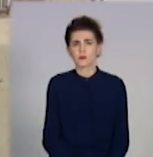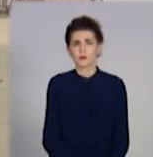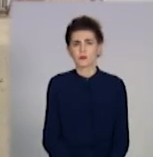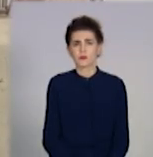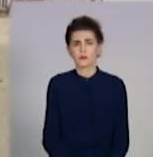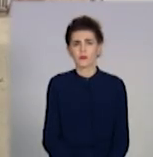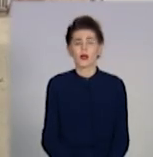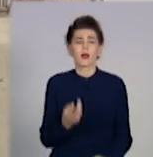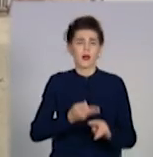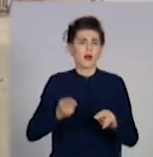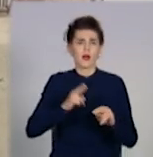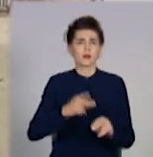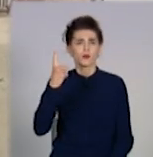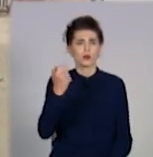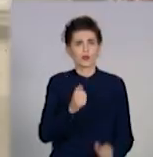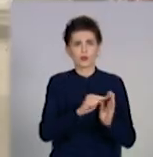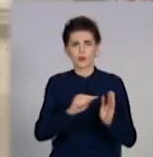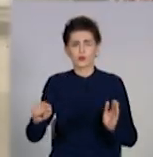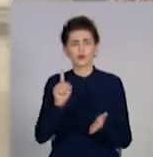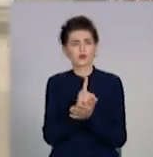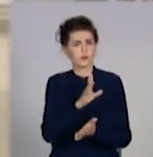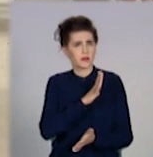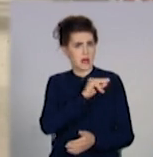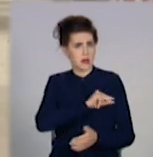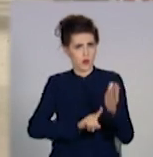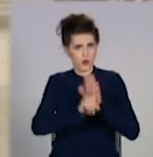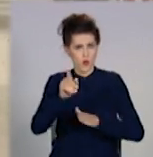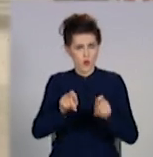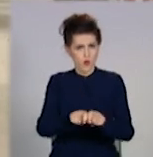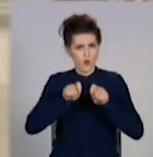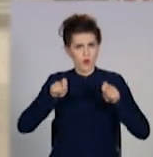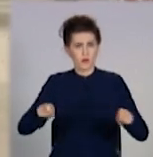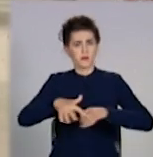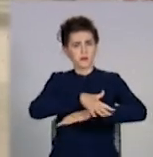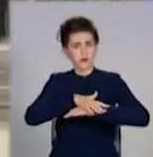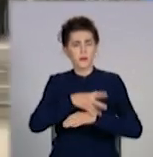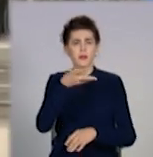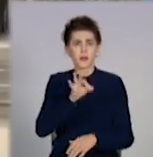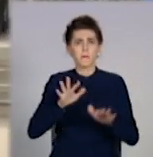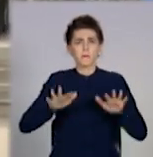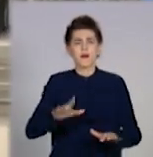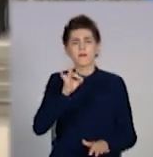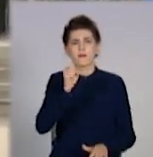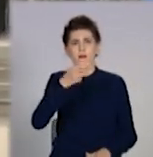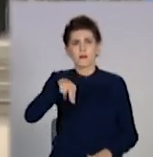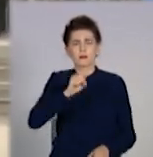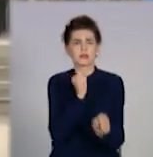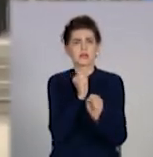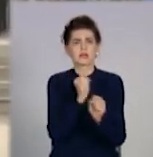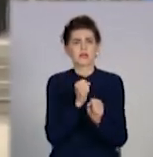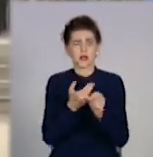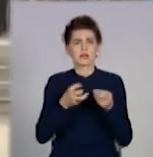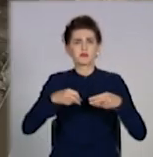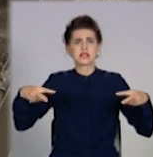Цього тижня в Маріуполі мали запрацювати кілька ринків. У міськраді розробили вимоги та створили спеціальну комісію, яка б мала стежити за